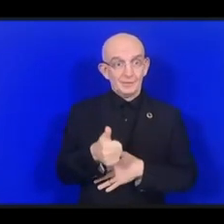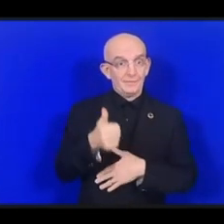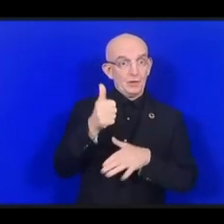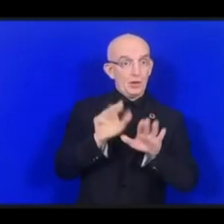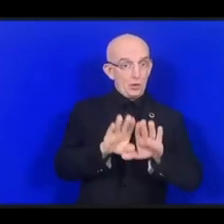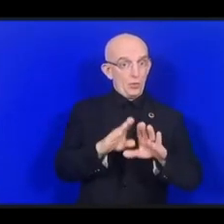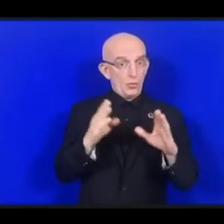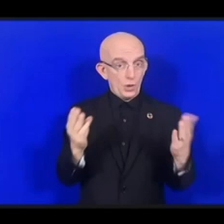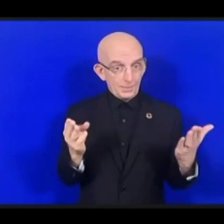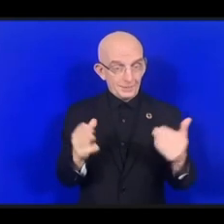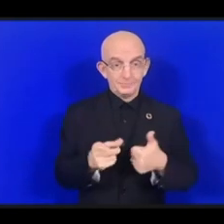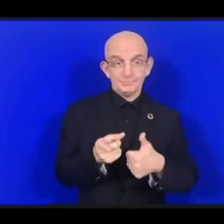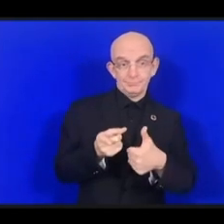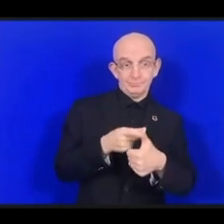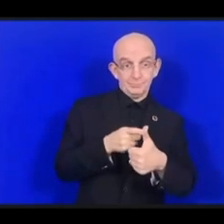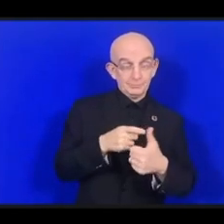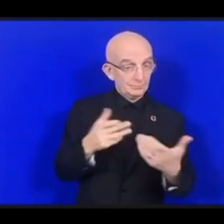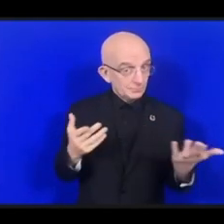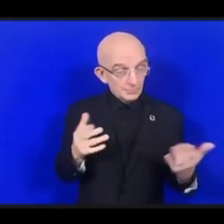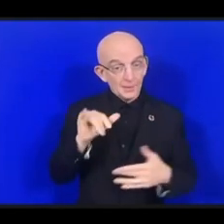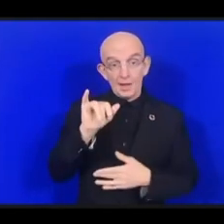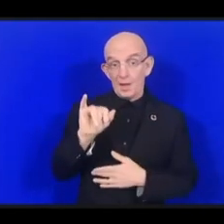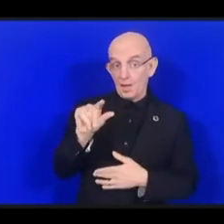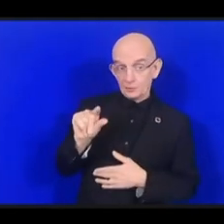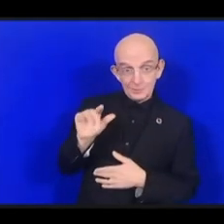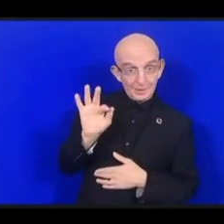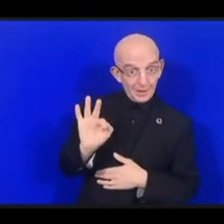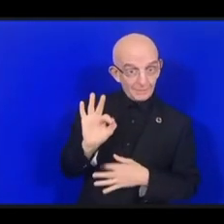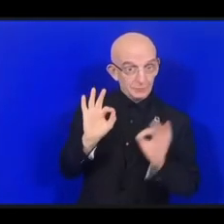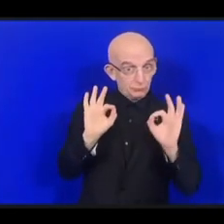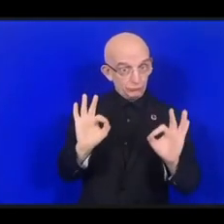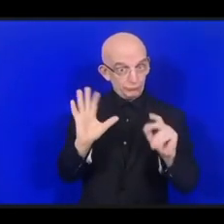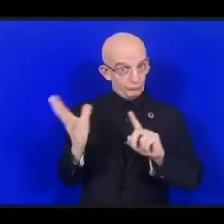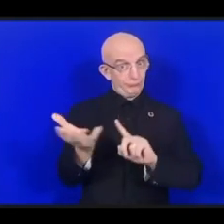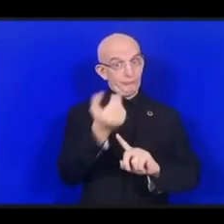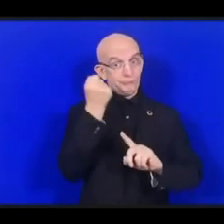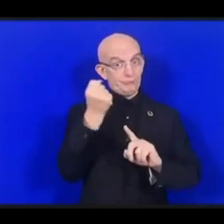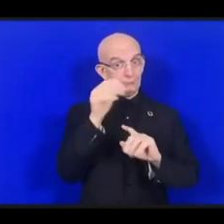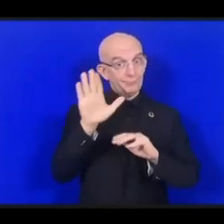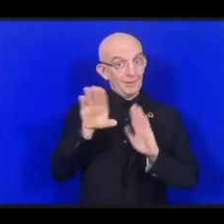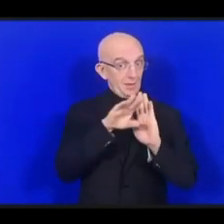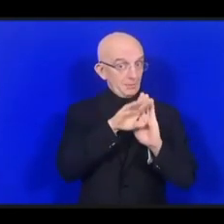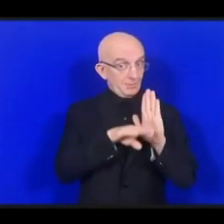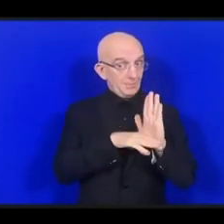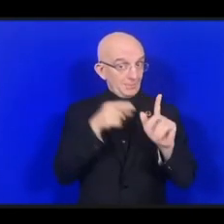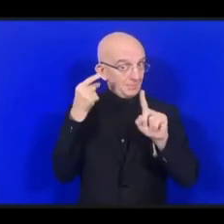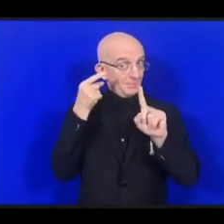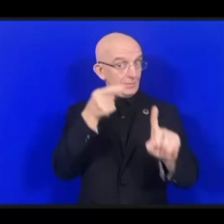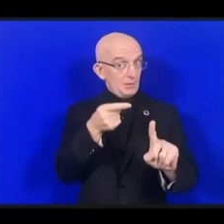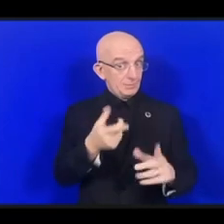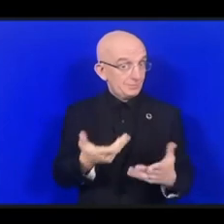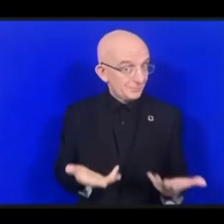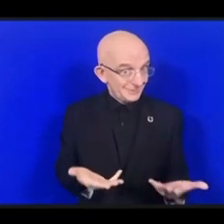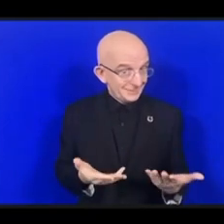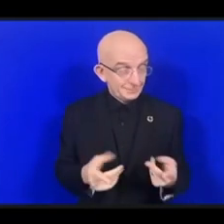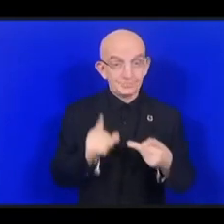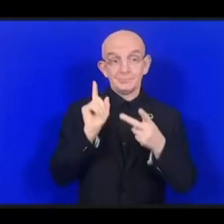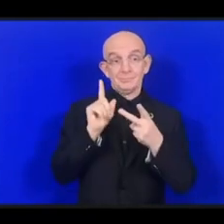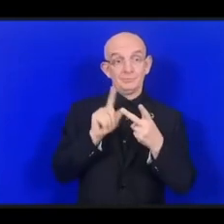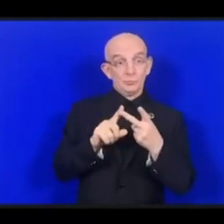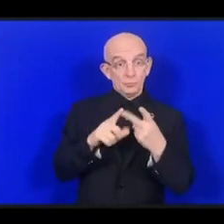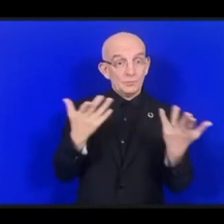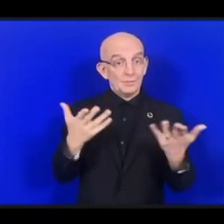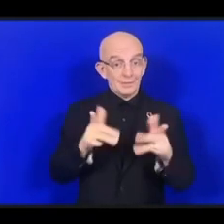IGF выполнил свой мандат, выполнил поставленную перед ним задачу. Во-вторых, каким образом можно